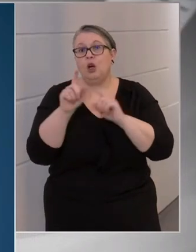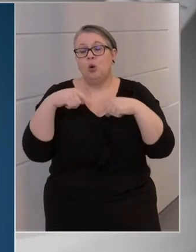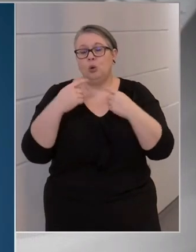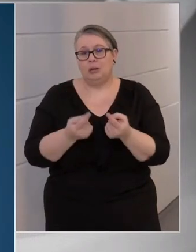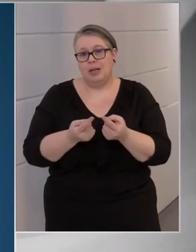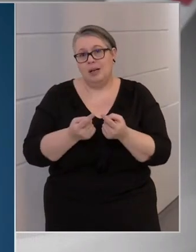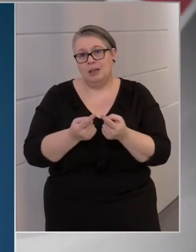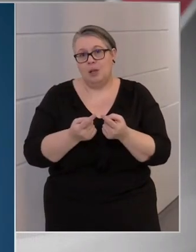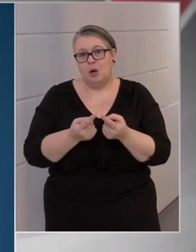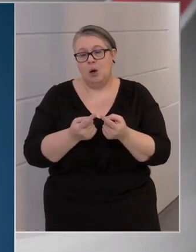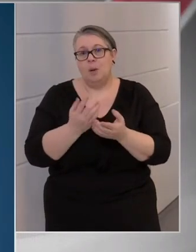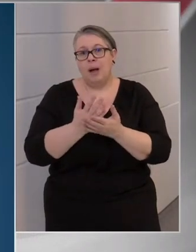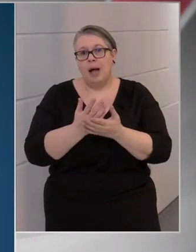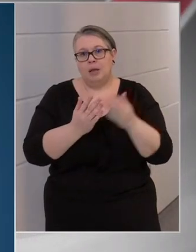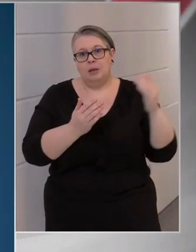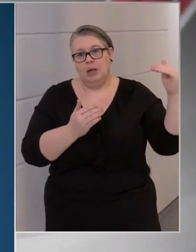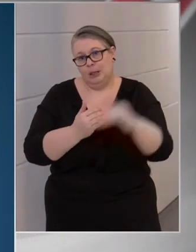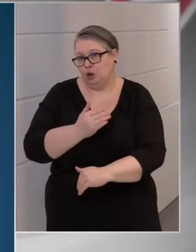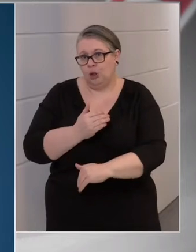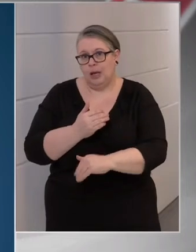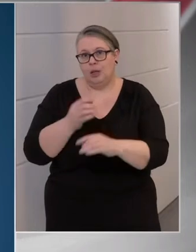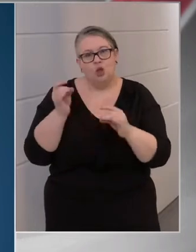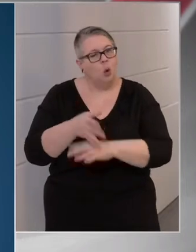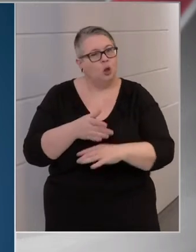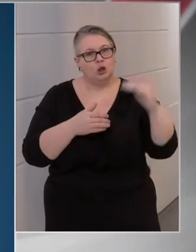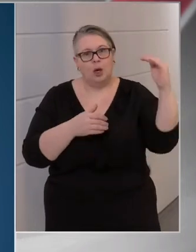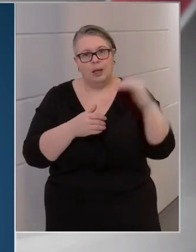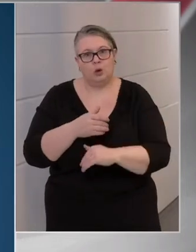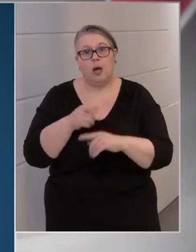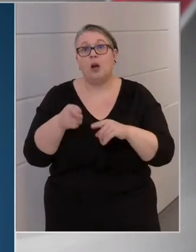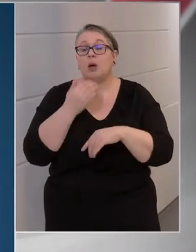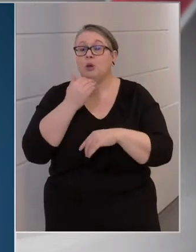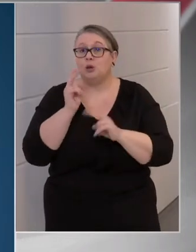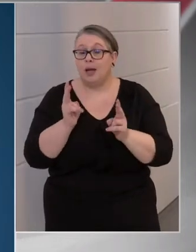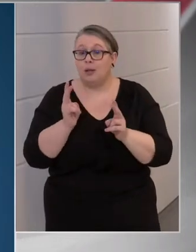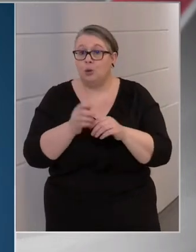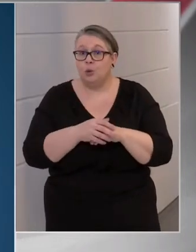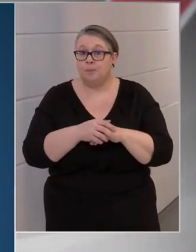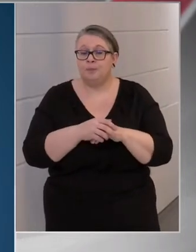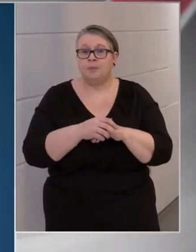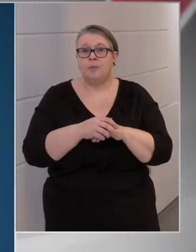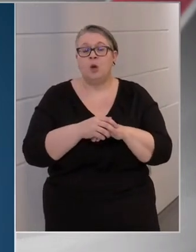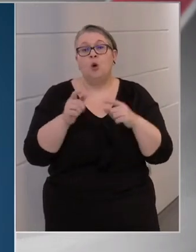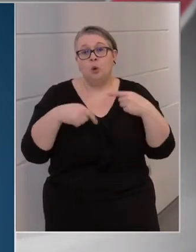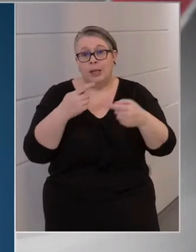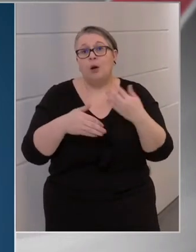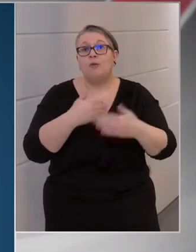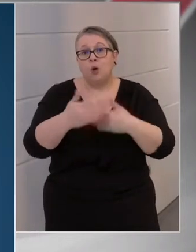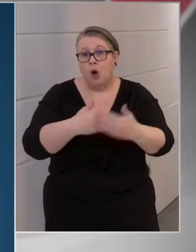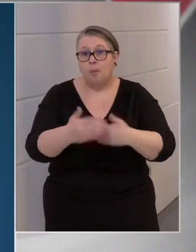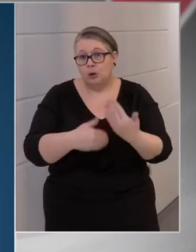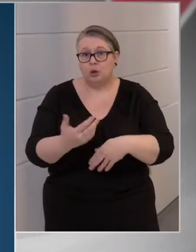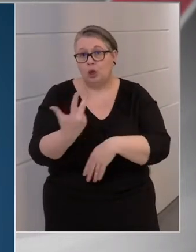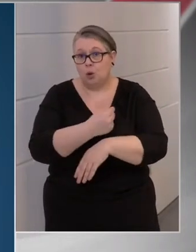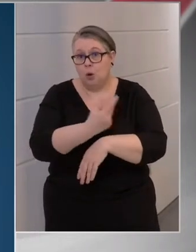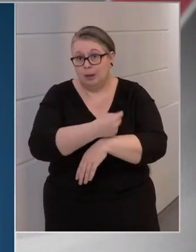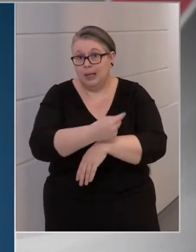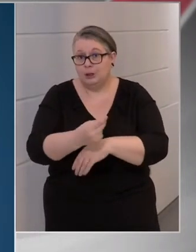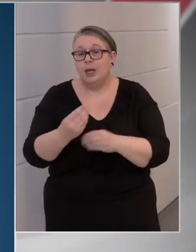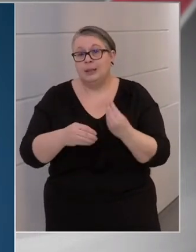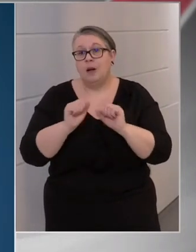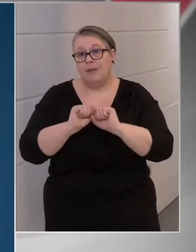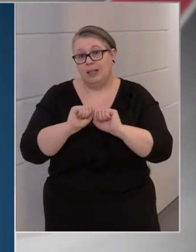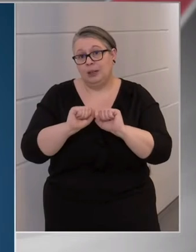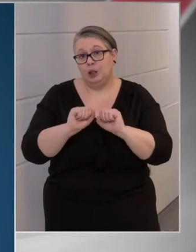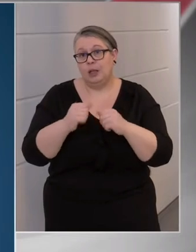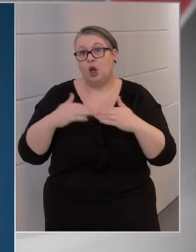követően pedig radikális csökkenésnek fognak indulni a számok, ami annak is köszönhető, hogy miután folyamatosan oltunk, ezért a védettség